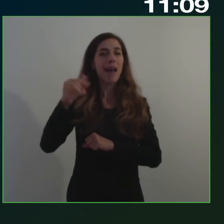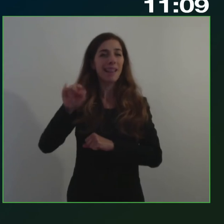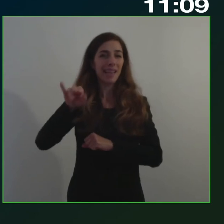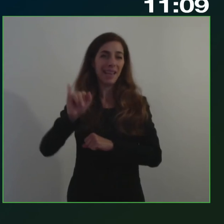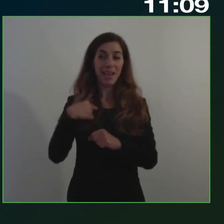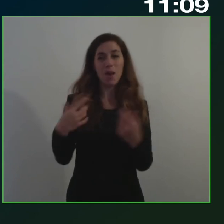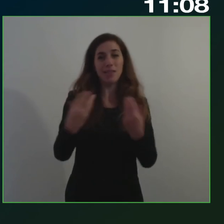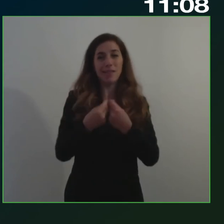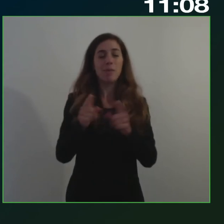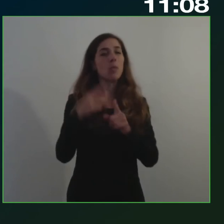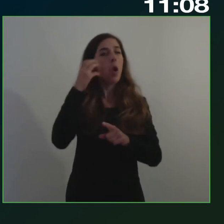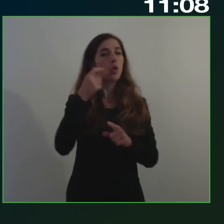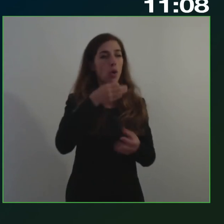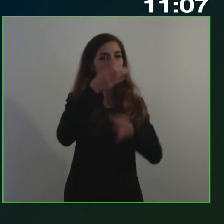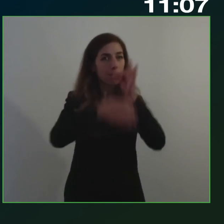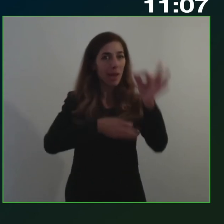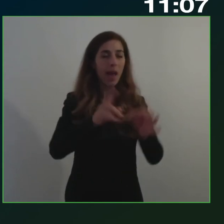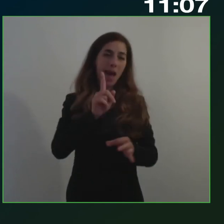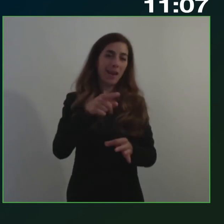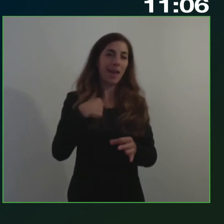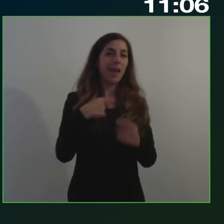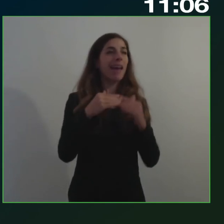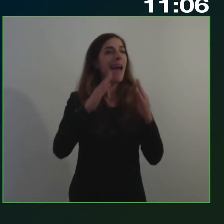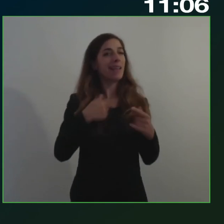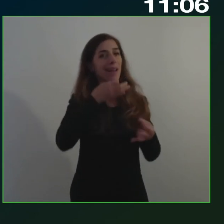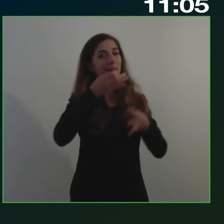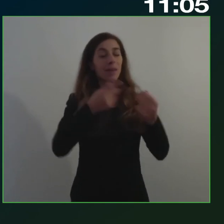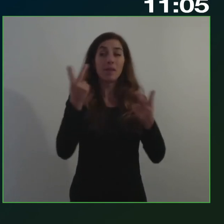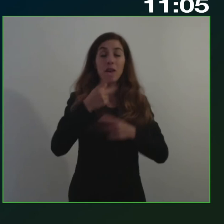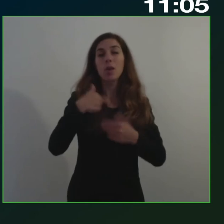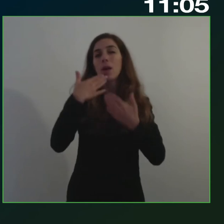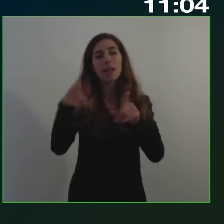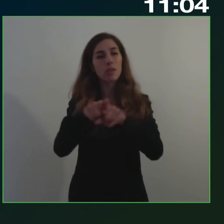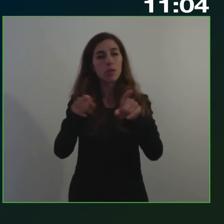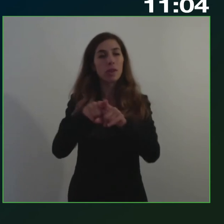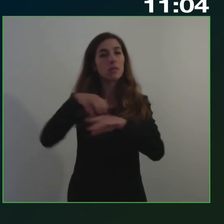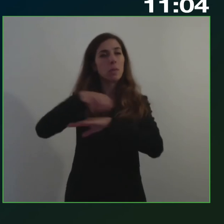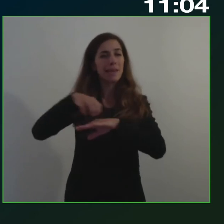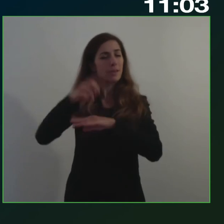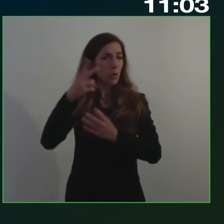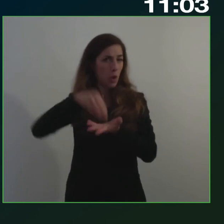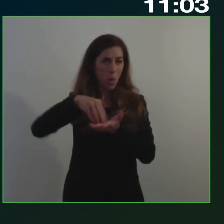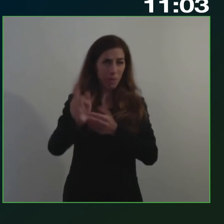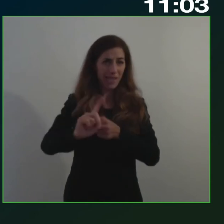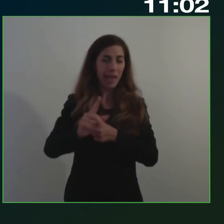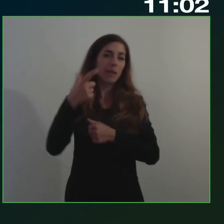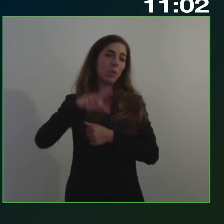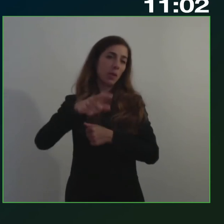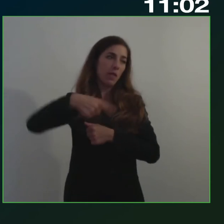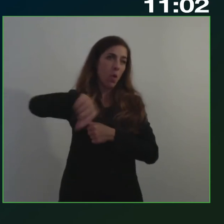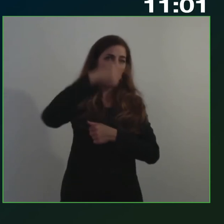e quindi vorrei ringraziare innanzitutto il Ministro anche se non abbiamo avuto la possibilità di averlo qui con noi per i motivi ovviamente che conosciamo